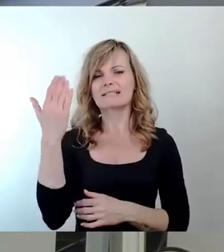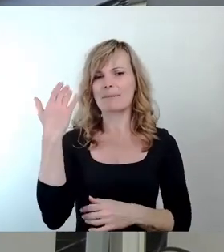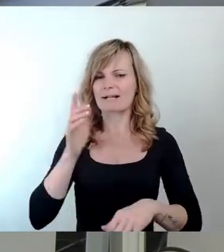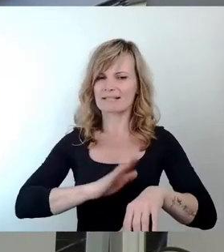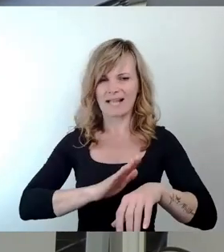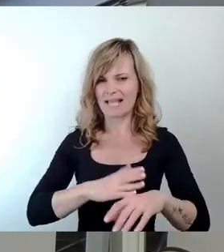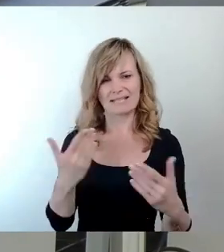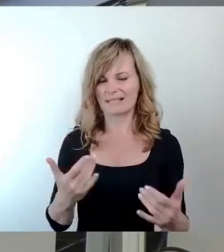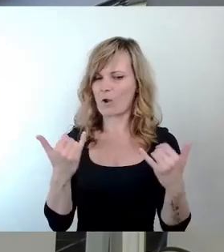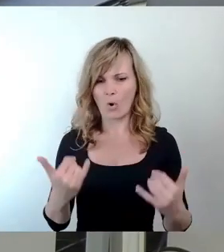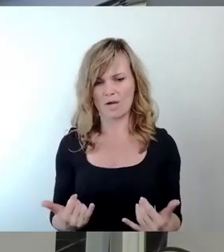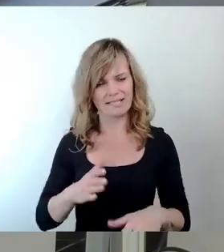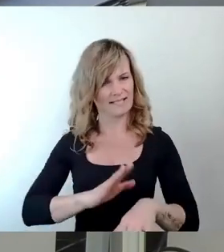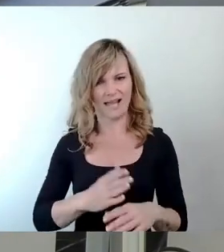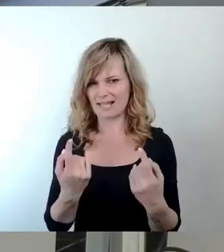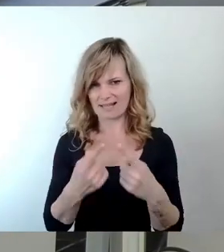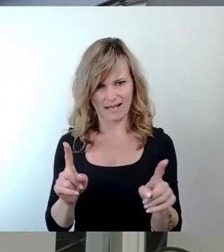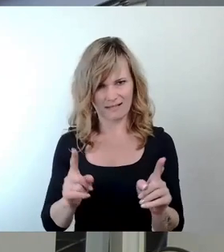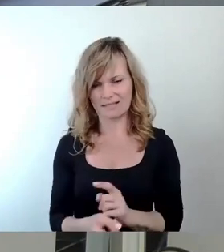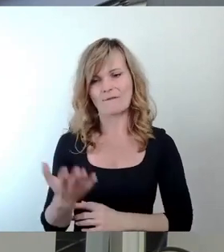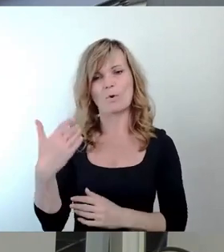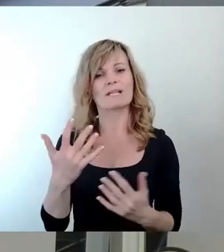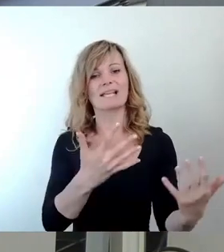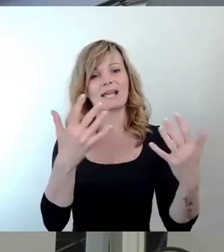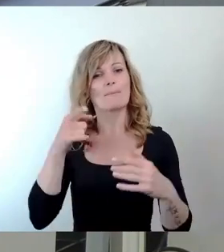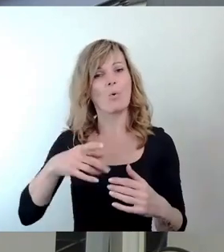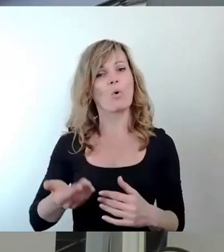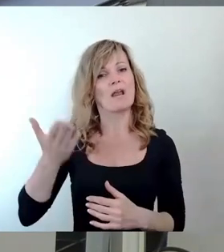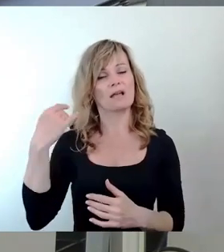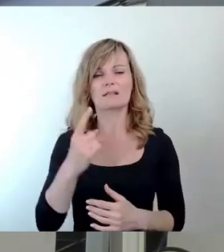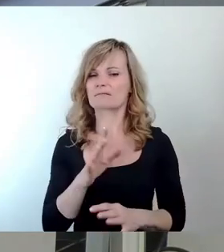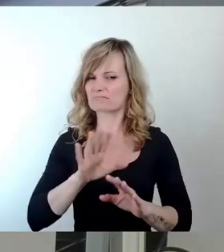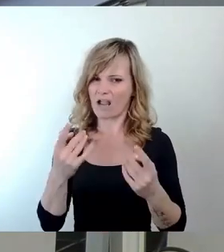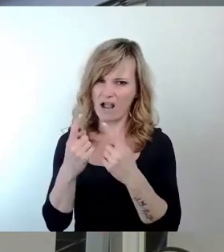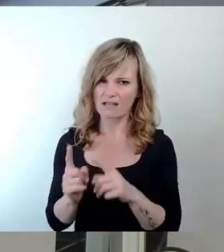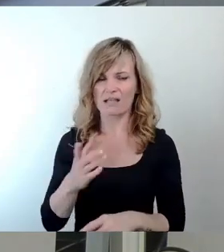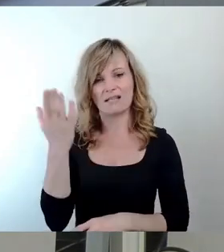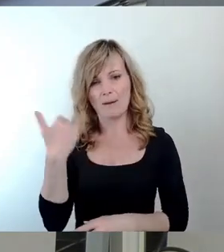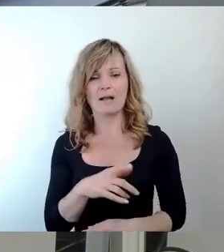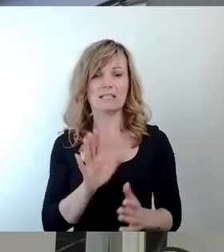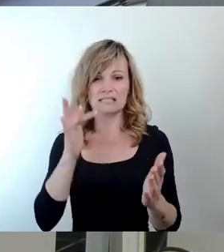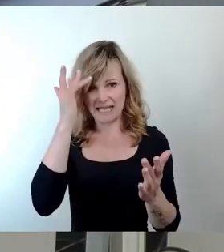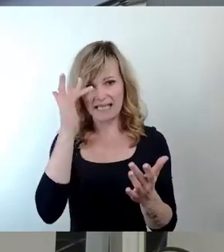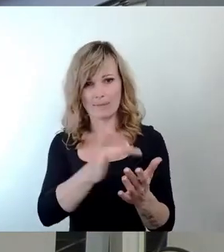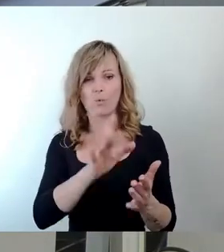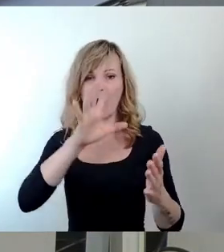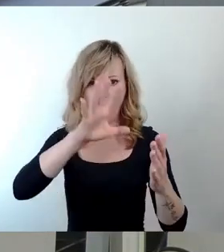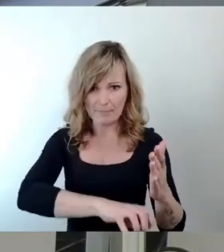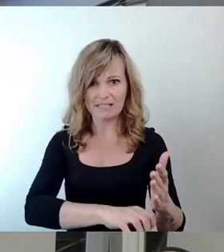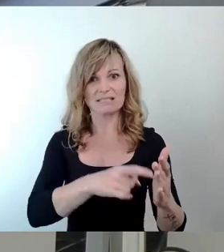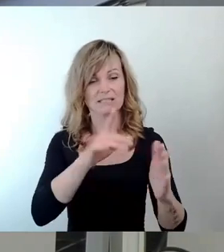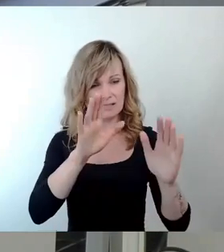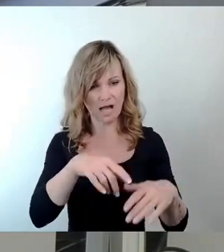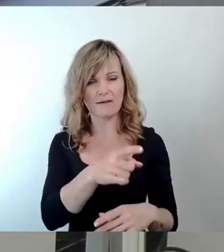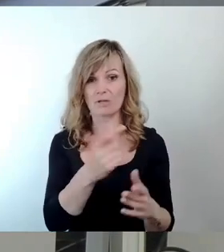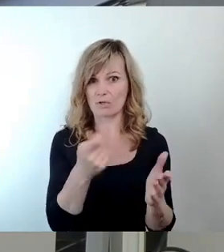von heute, von vor zehn Monaten. Damals lag auch eine Abrissgenehmigung für dieses Gebäude vor, die noch Gültigkeit hatte. Und